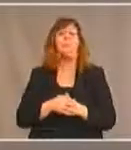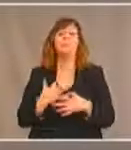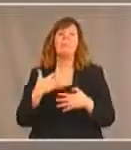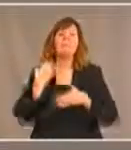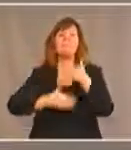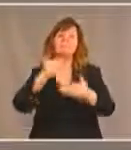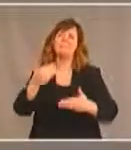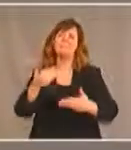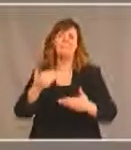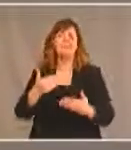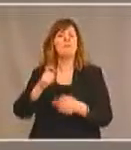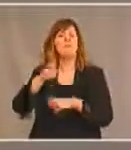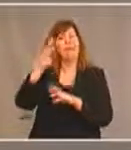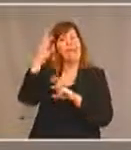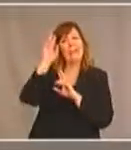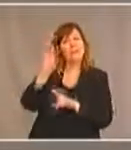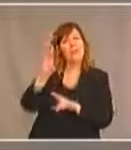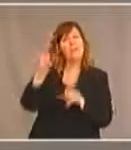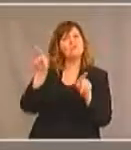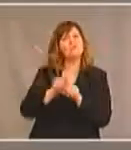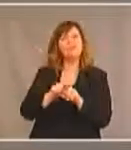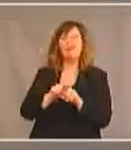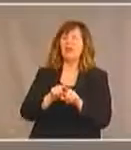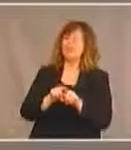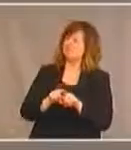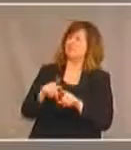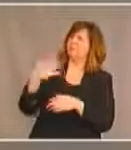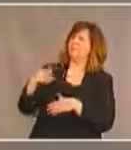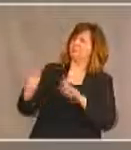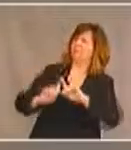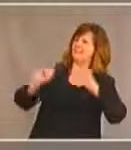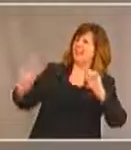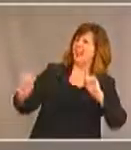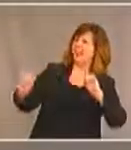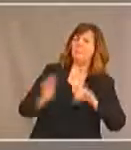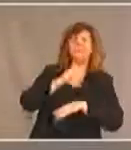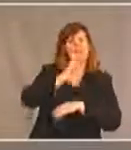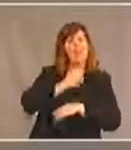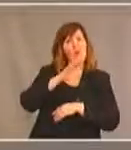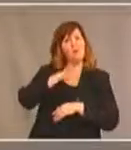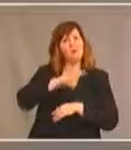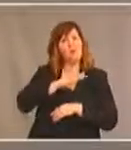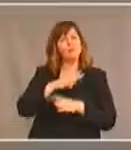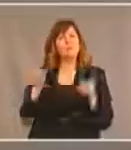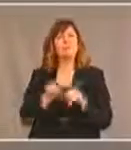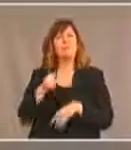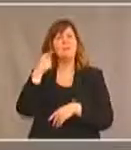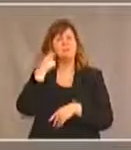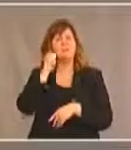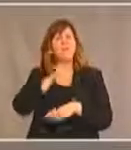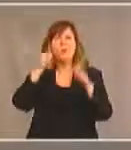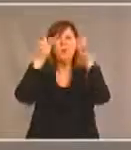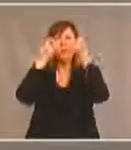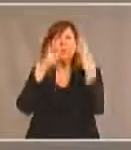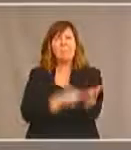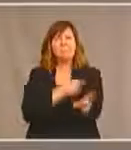et en célébrant nos différences. Nous éloigner du modèle médical qui perçoit les personnes qui ont